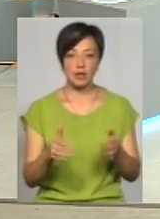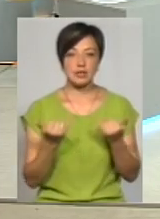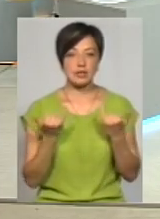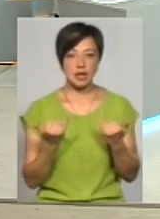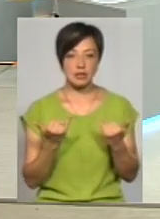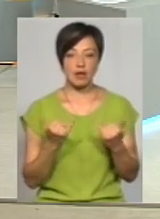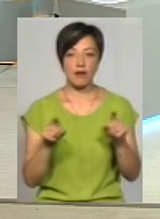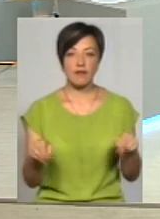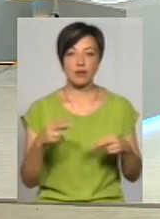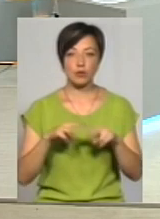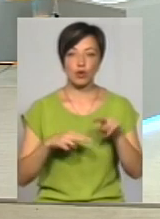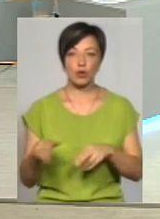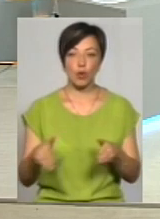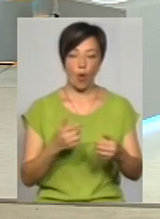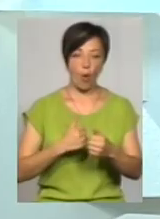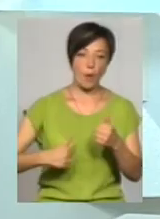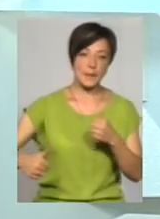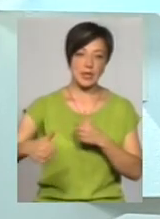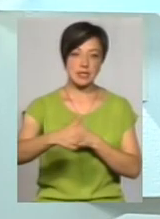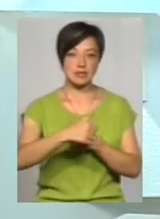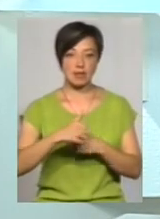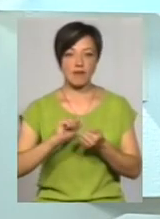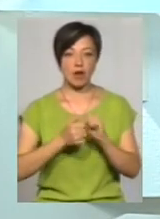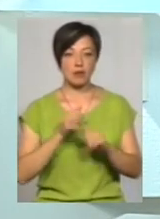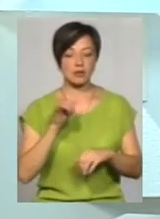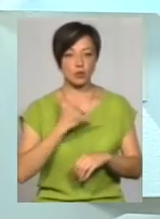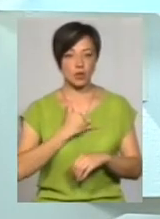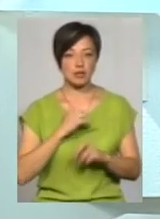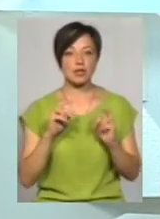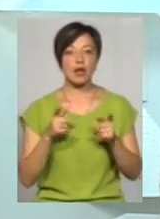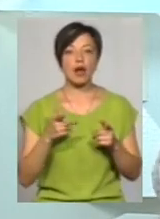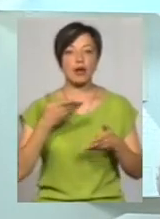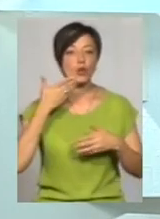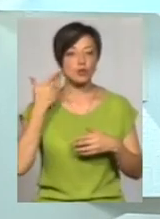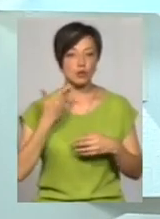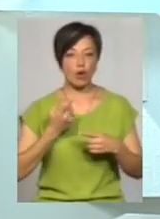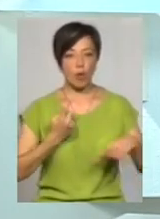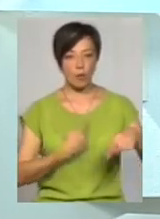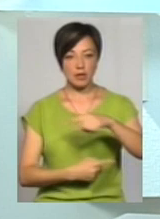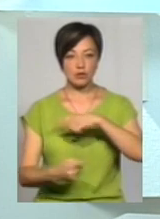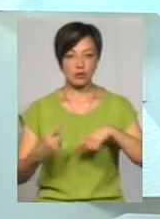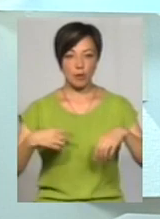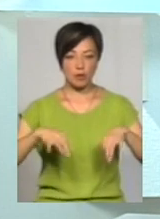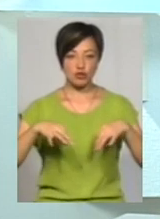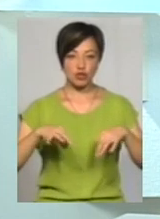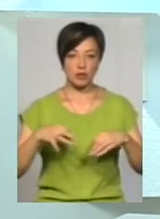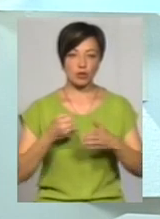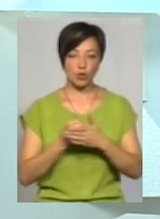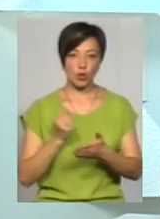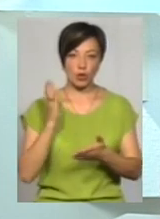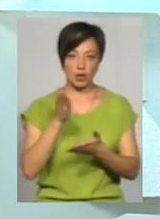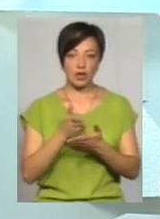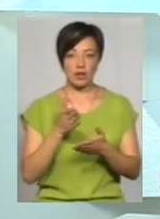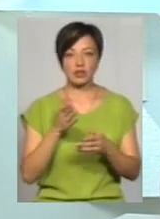зараз відбудовується дорога об'їзна в нас в Кам'янці. Як з розгрузкою самої об'їзної дороги машиною, які до того їхали,